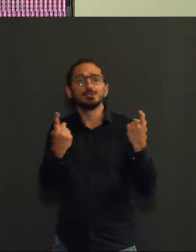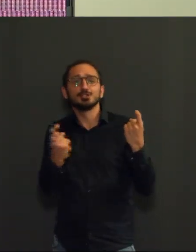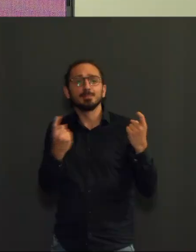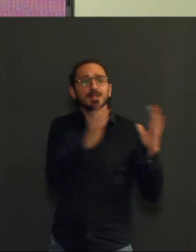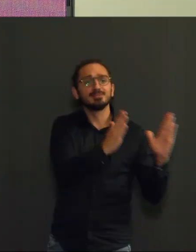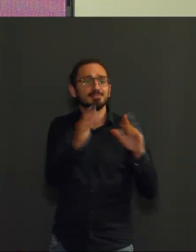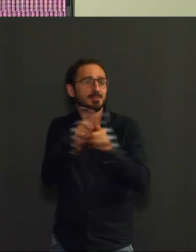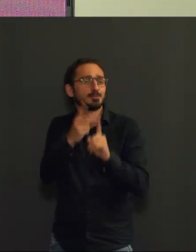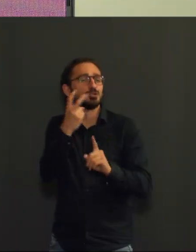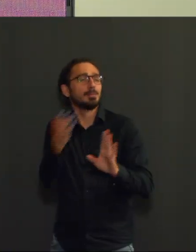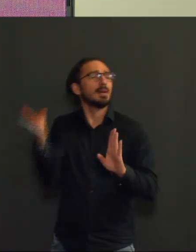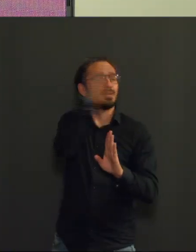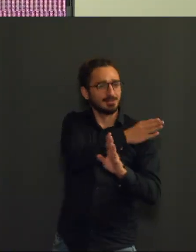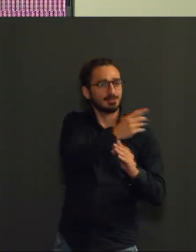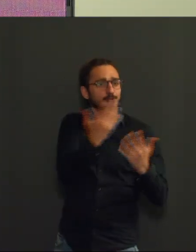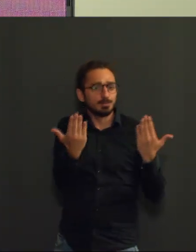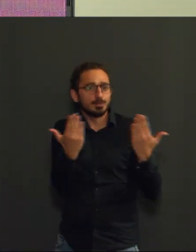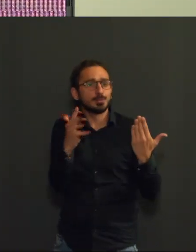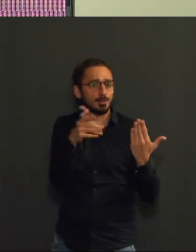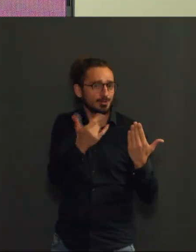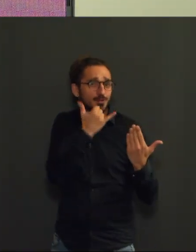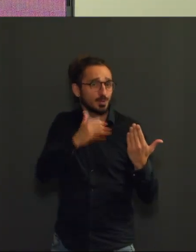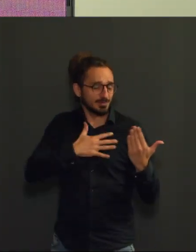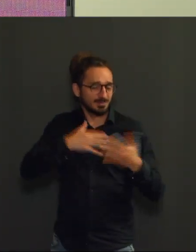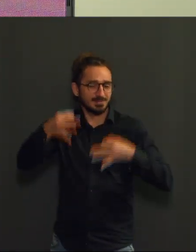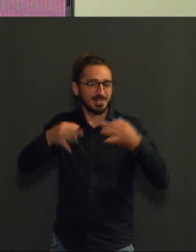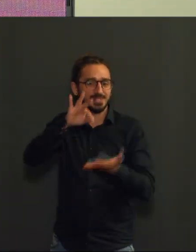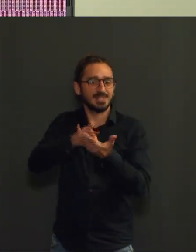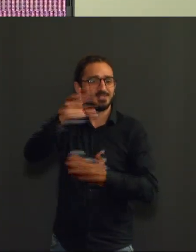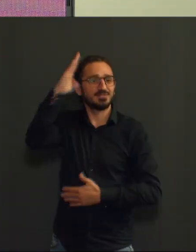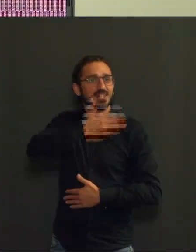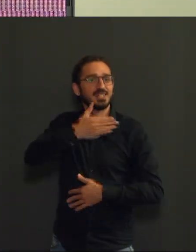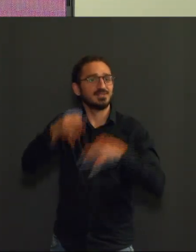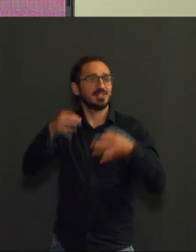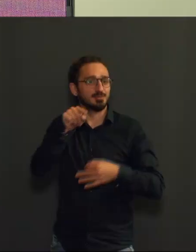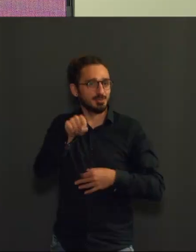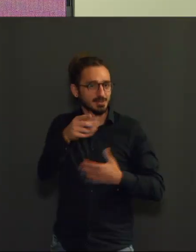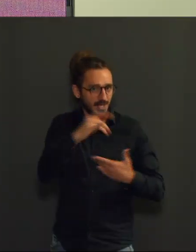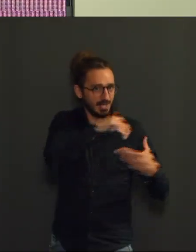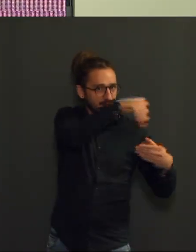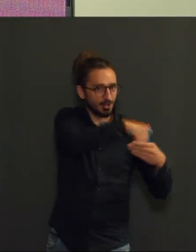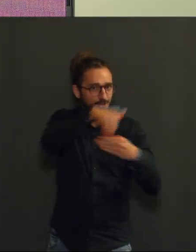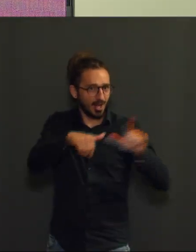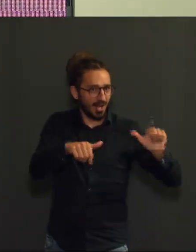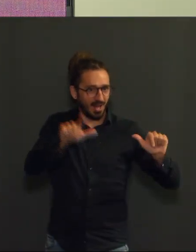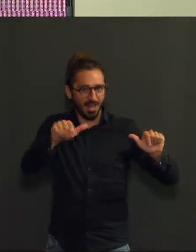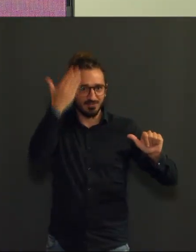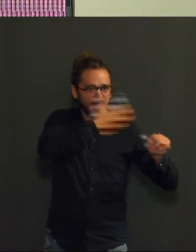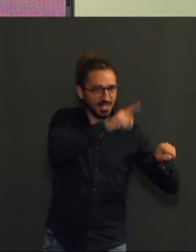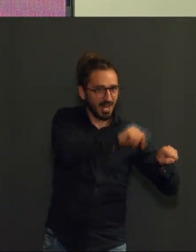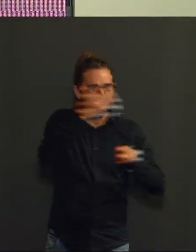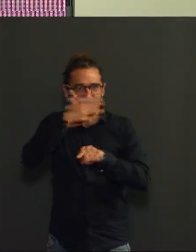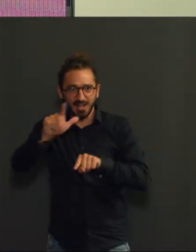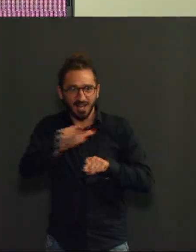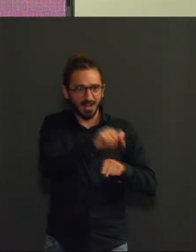lié au jour de congé qui intervient dans la semaine de comparaison et qui fait que l'on compare cinq jours avec